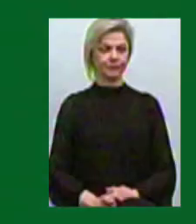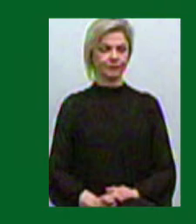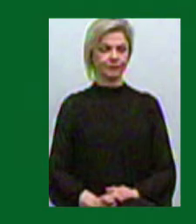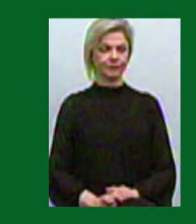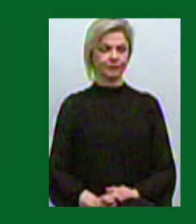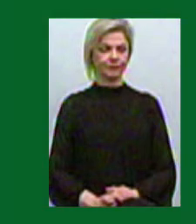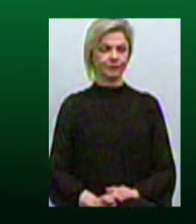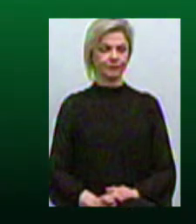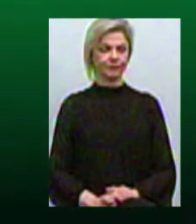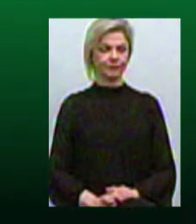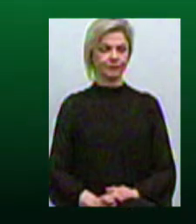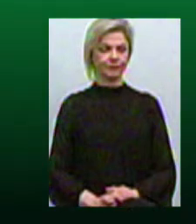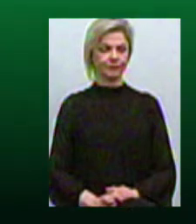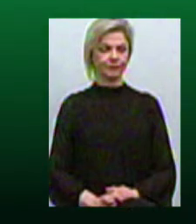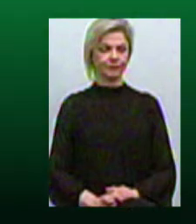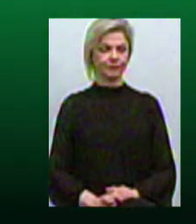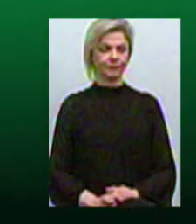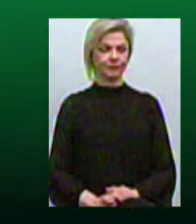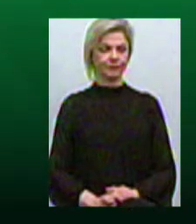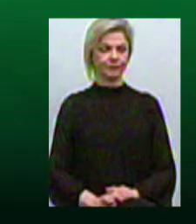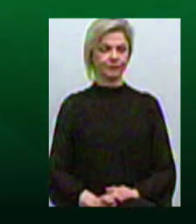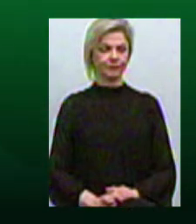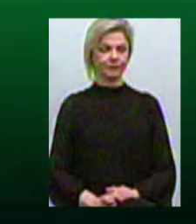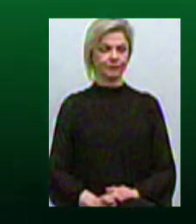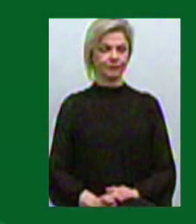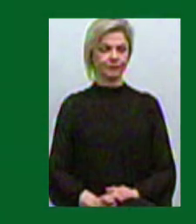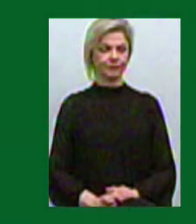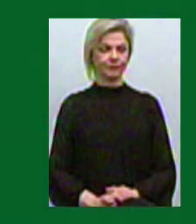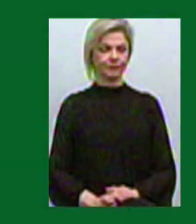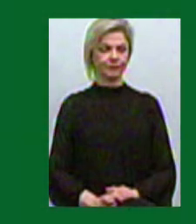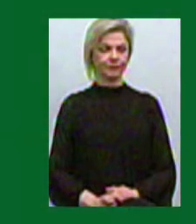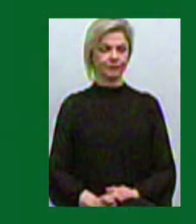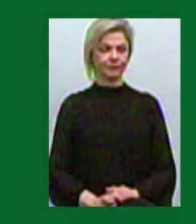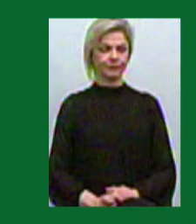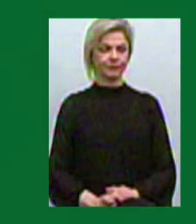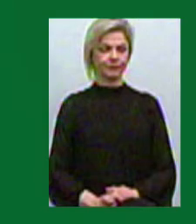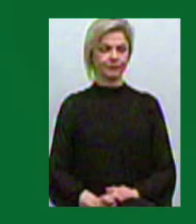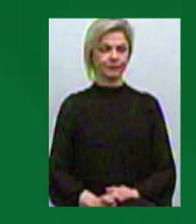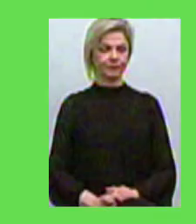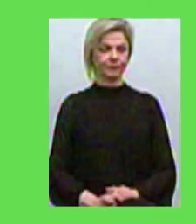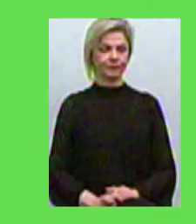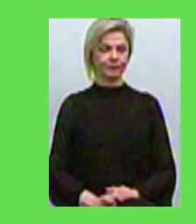Добрий вечір, ефірі новини. В студії для вас працює Олександр Гордієнко. І далі коротко про головне.